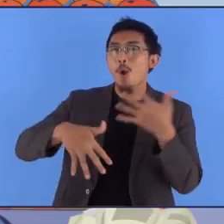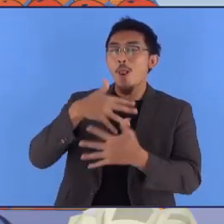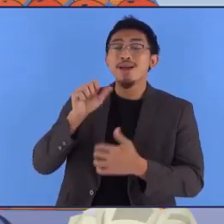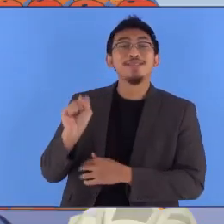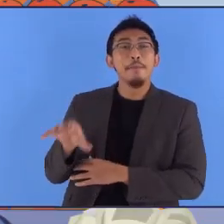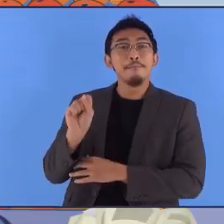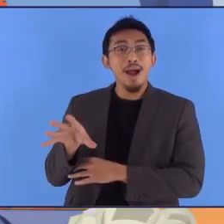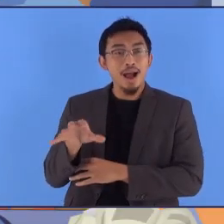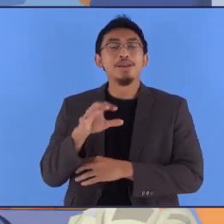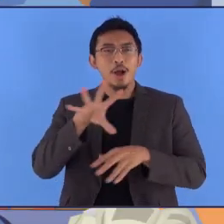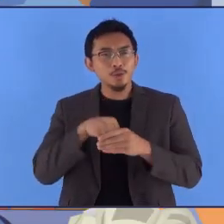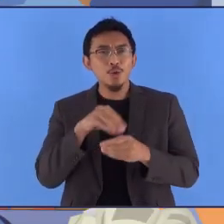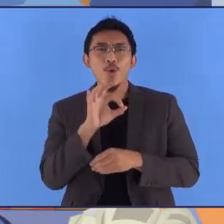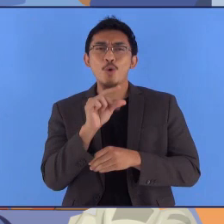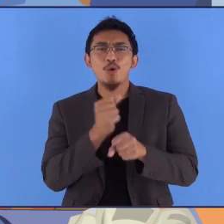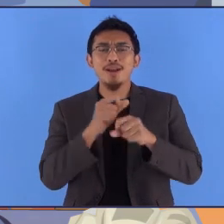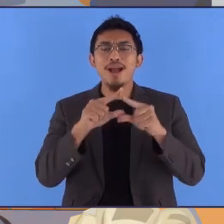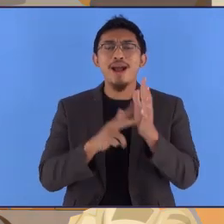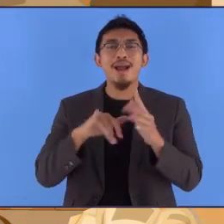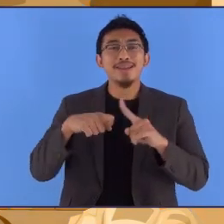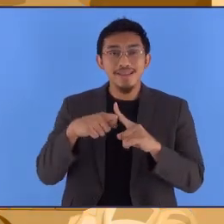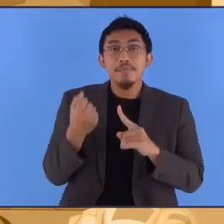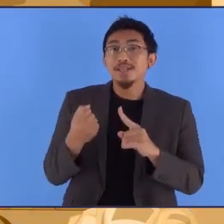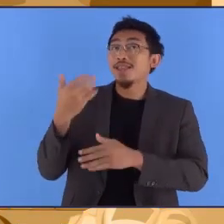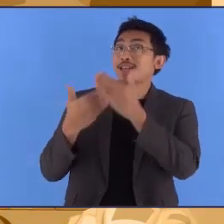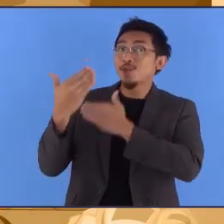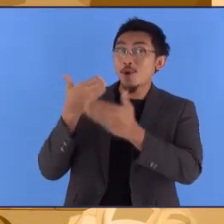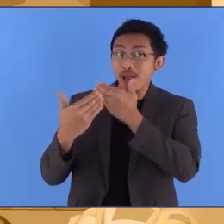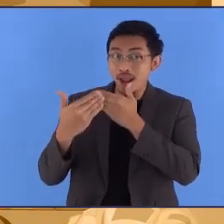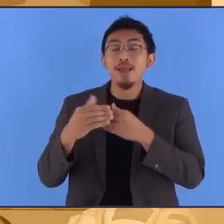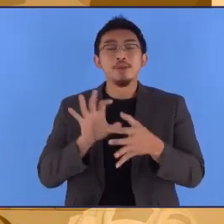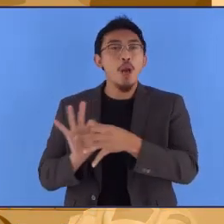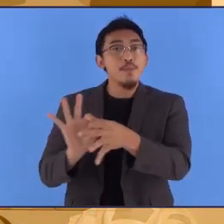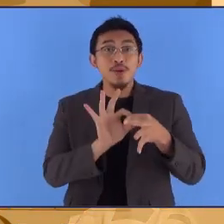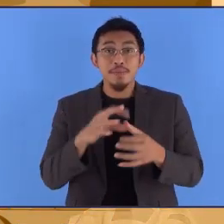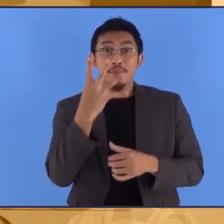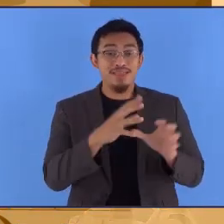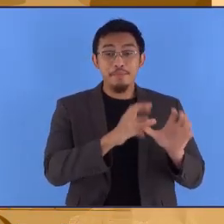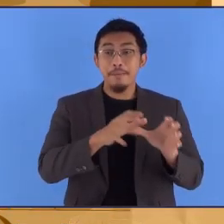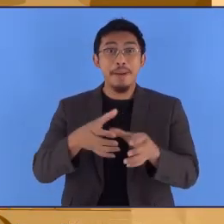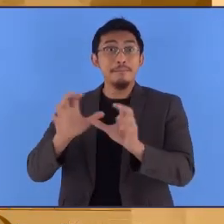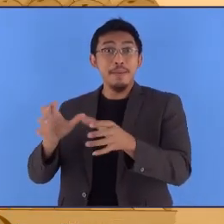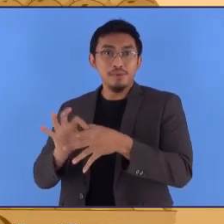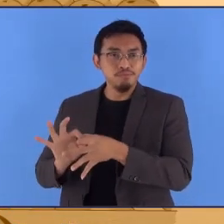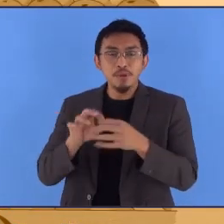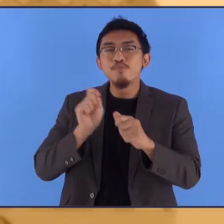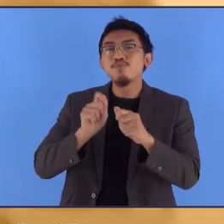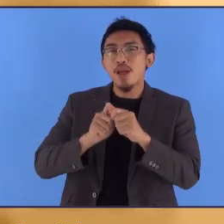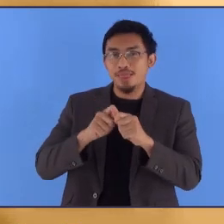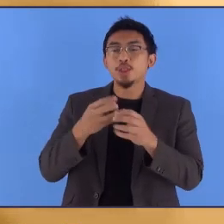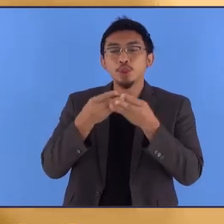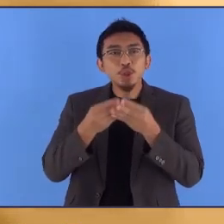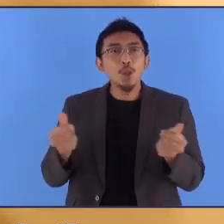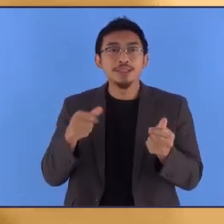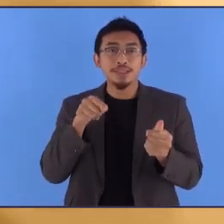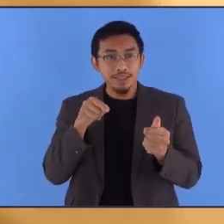pengelolaan sampah Terutama sampah organik di pasar tradisional Melalui kolaborasi bersama keempat mitranya Dengan membuat